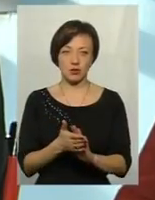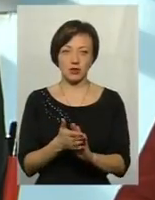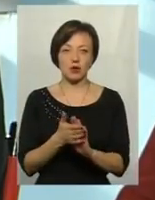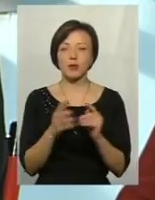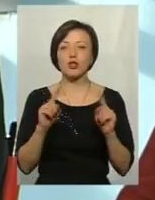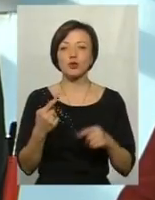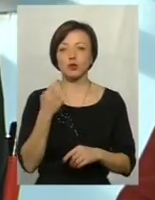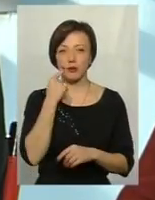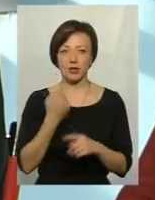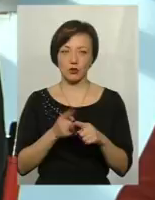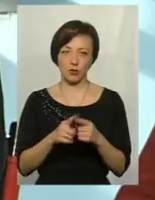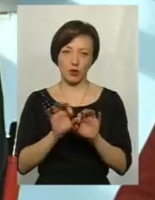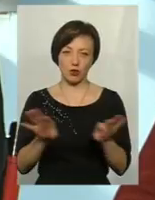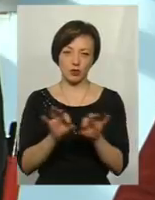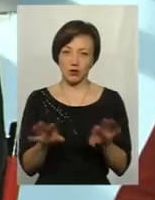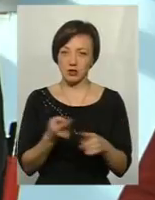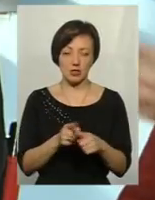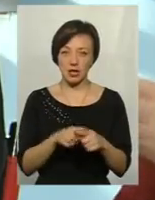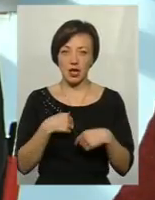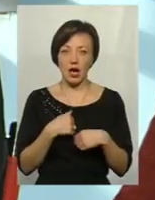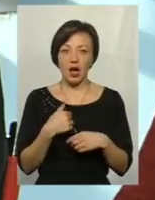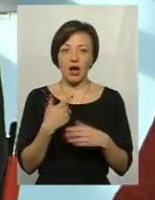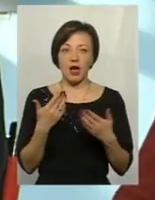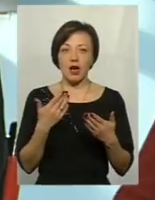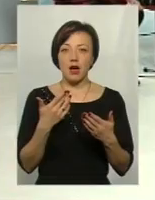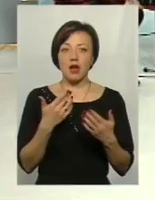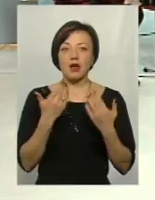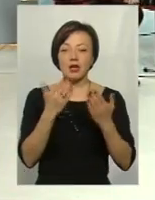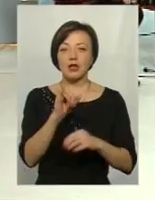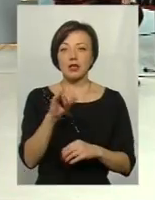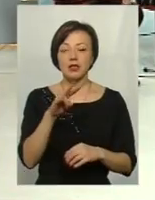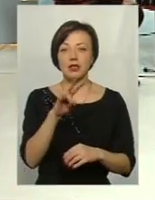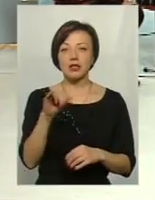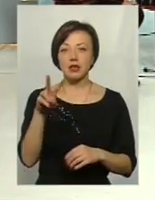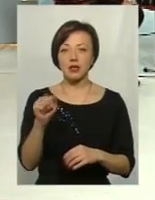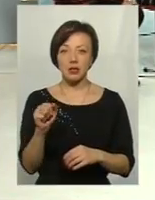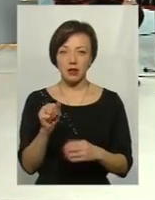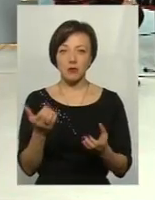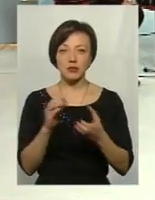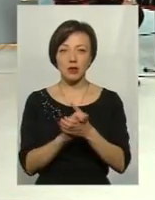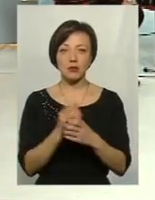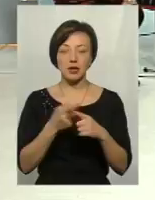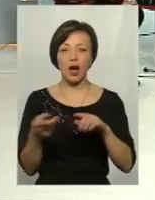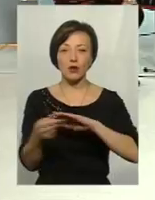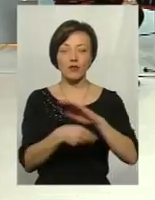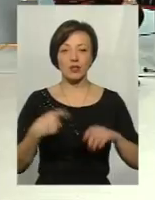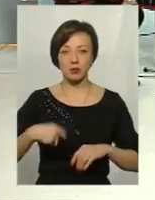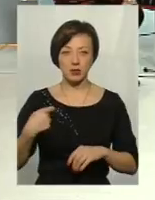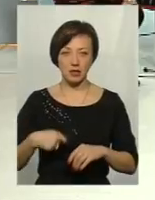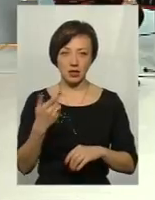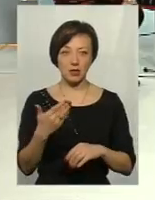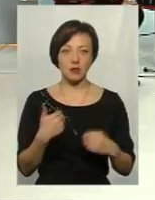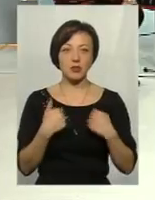Мені дуже прикро сьогодні це конститувати, бо я з пані Нілою познайомився під час того, як ми агітували за цього президента. Коли мені